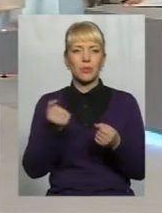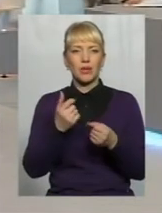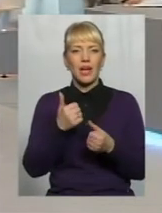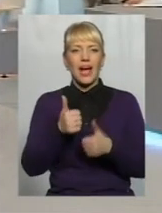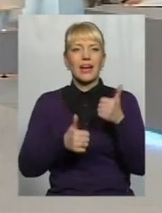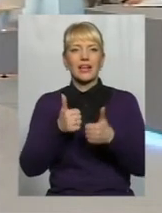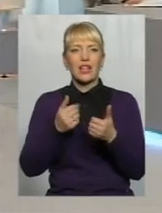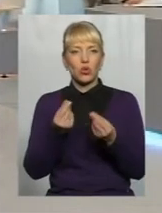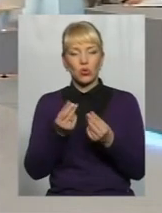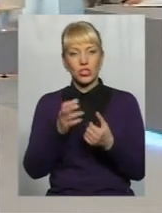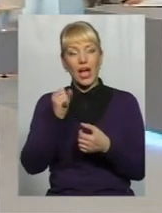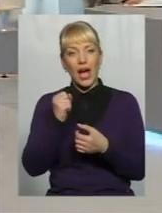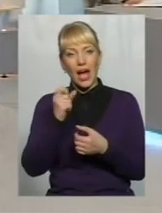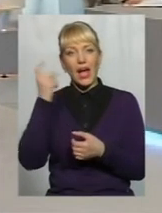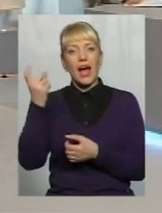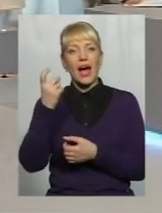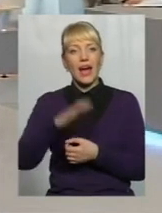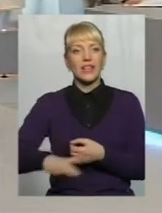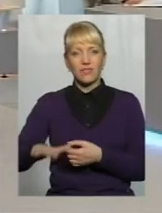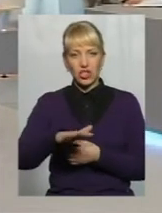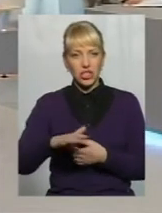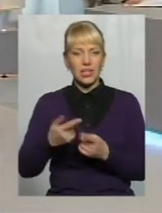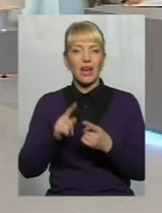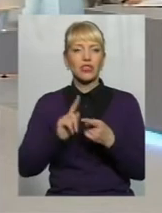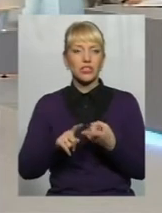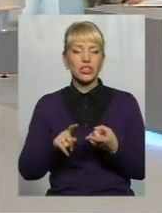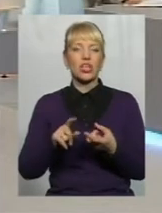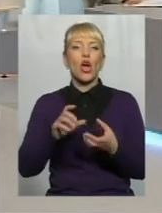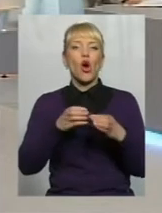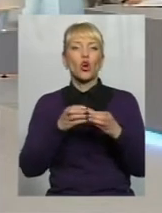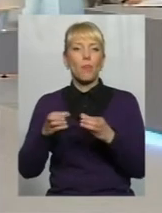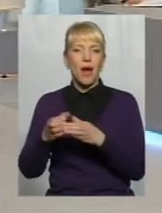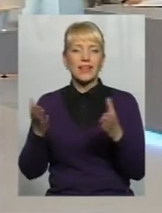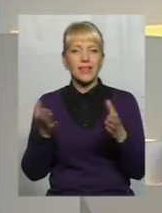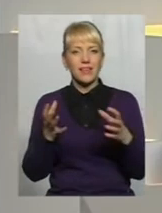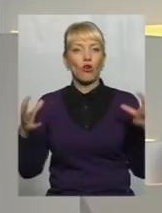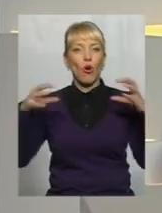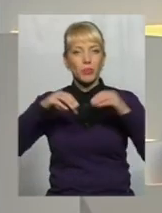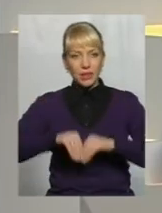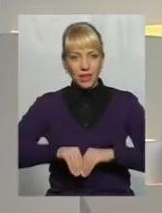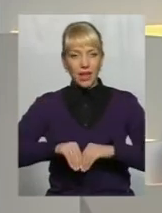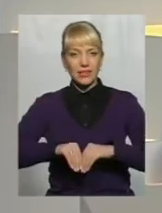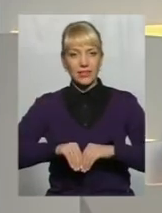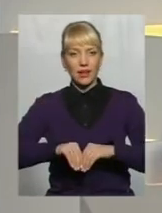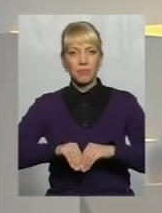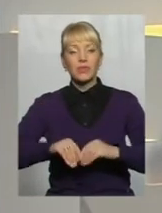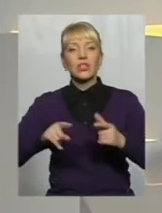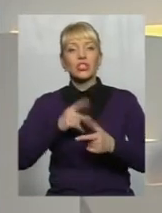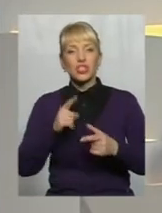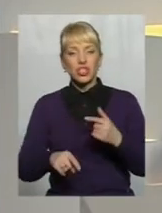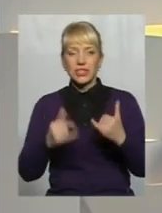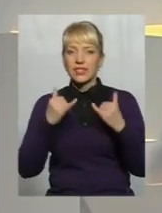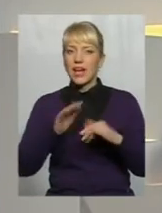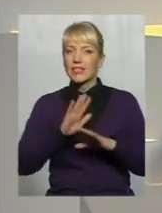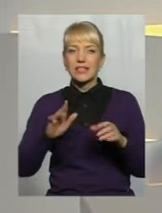Харківщина Ті громади, які об'єдналися, чи зараз не